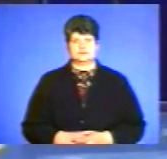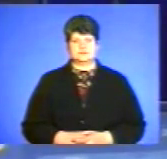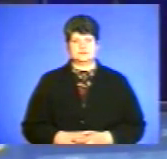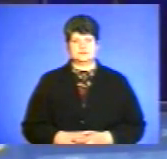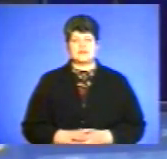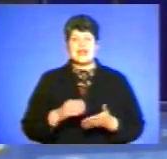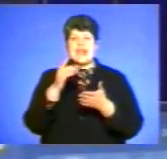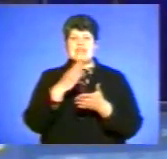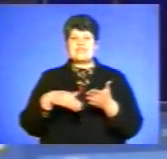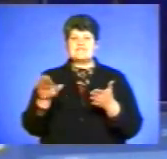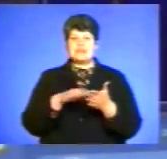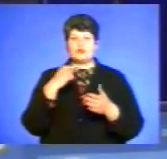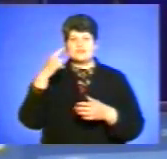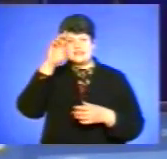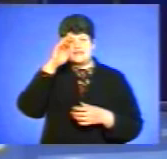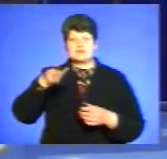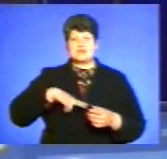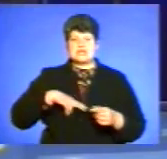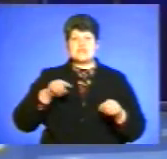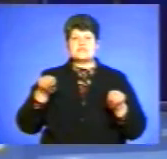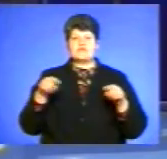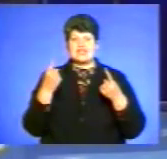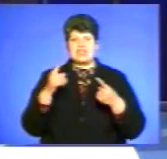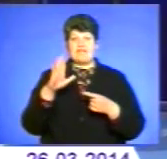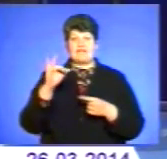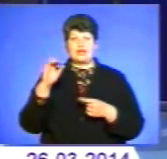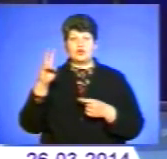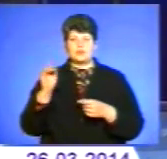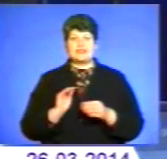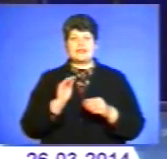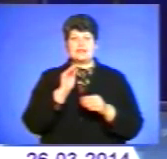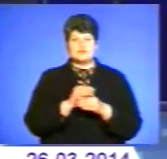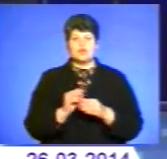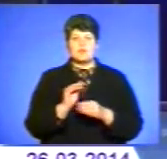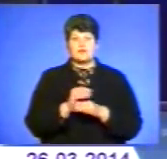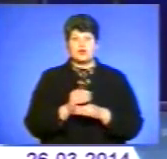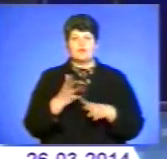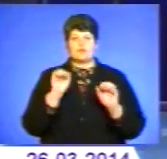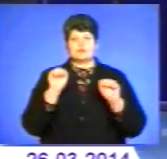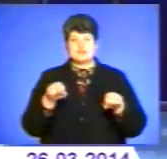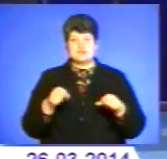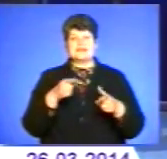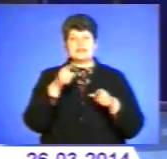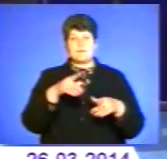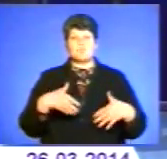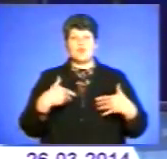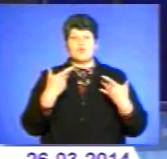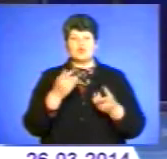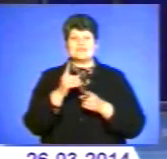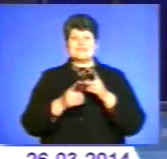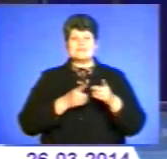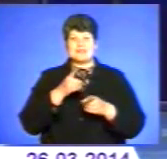Ліквідувати обласні держадміністрації та створити виконкоми, надавши додаткові повноваження територіальним громадам, саме так пропонує змінити